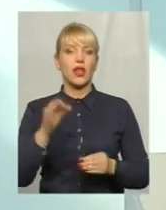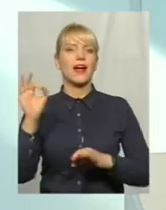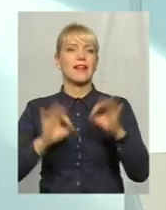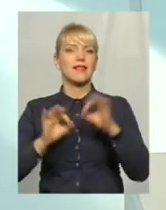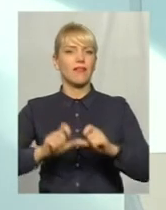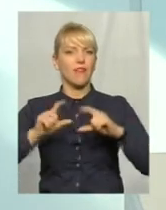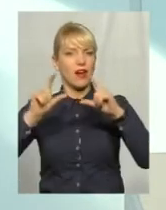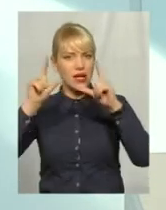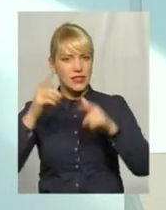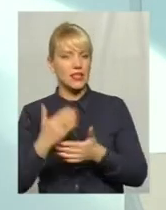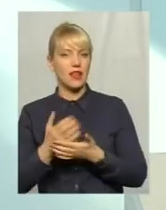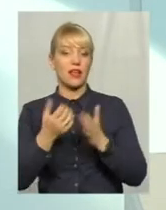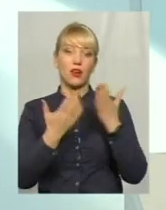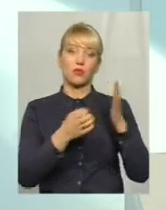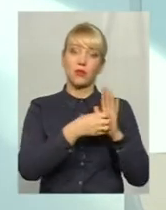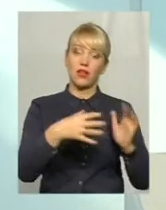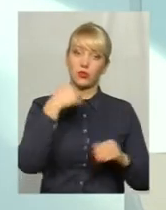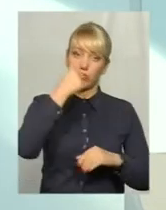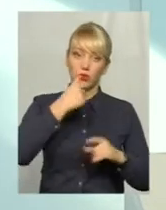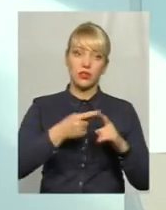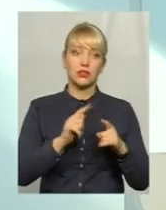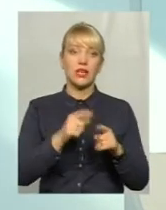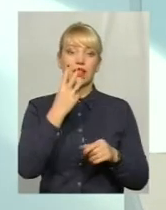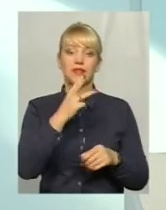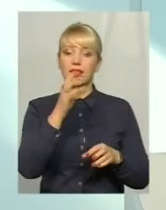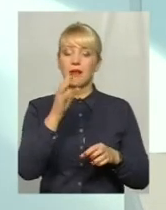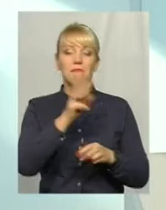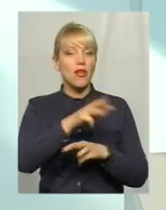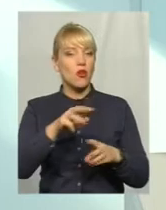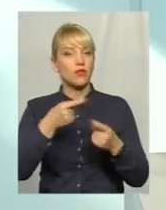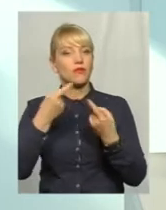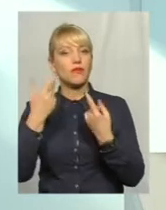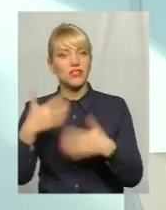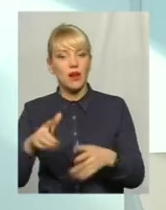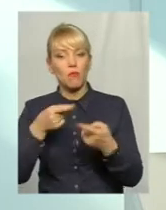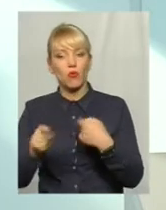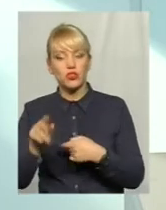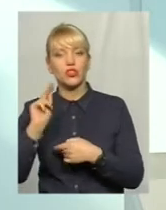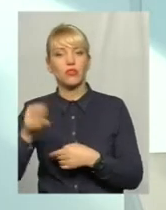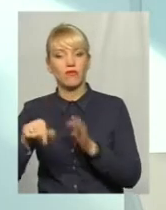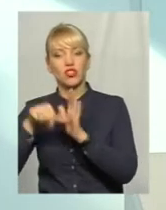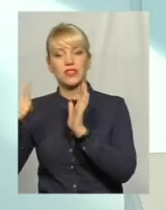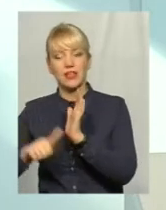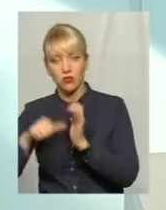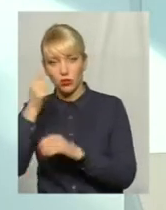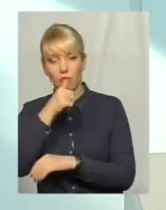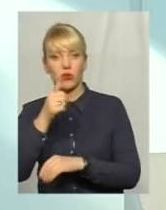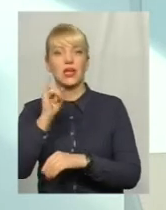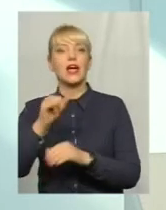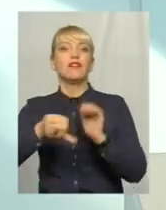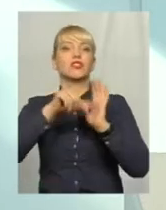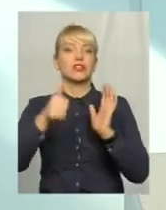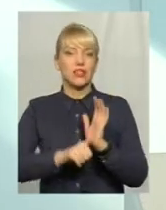і якщо в 15-му році 3 мільйони, це вже не ті, що були в 16-му, і в 17-му, відповідно, теж